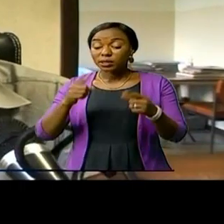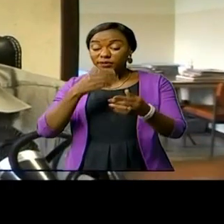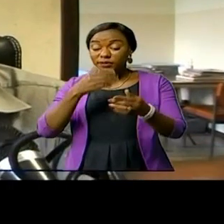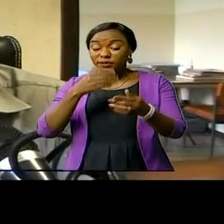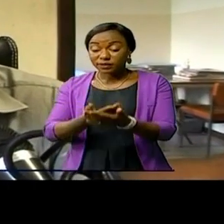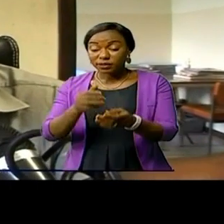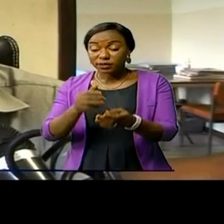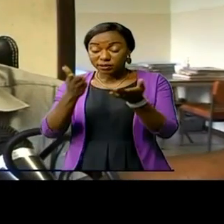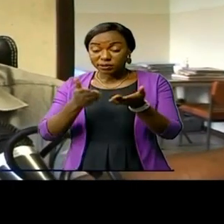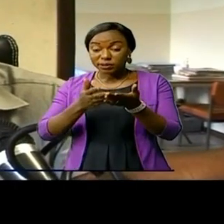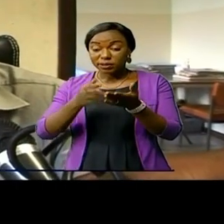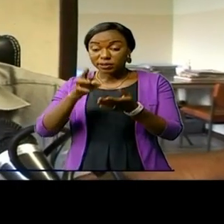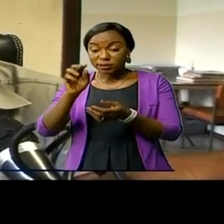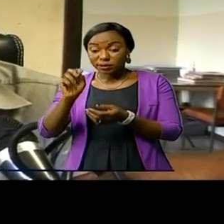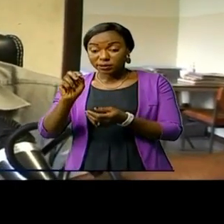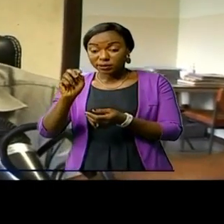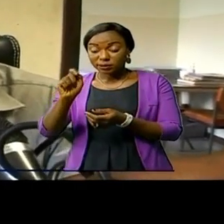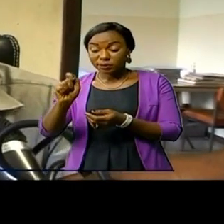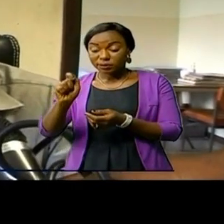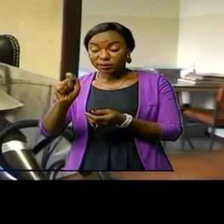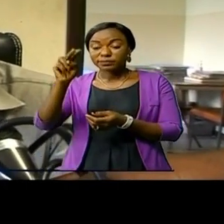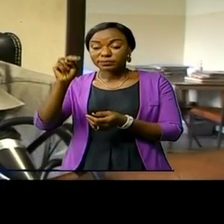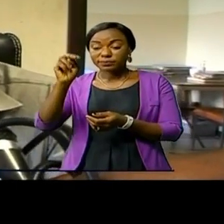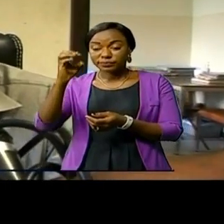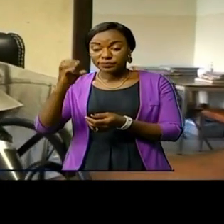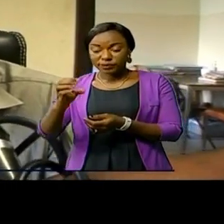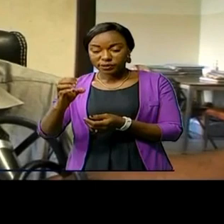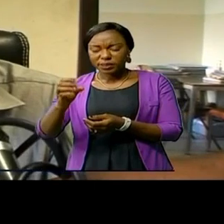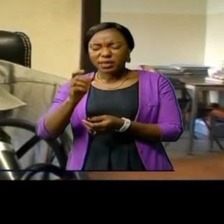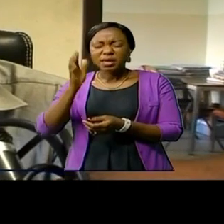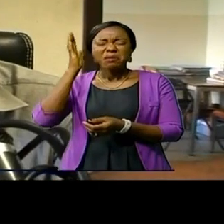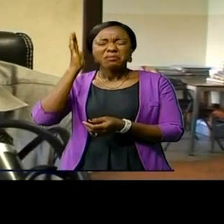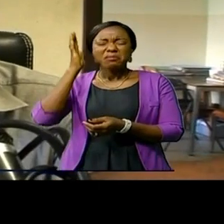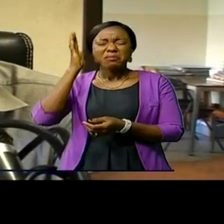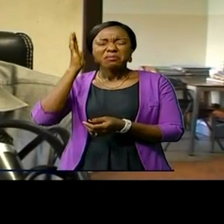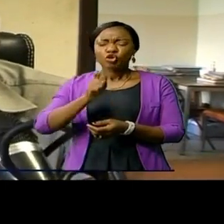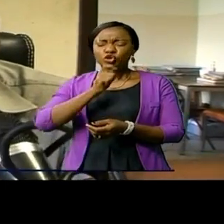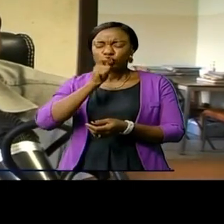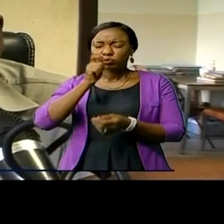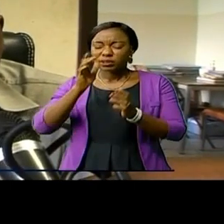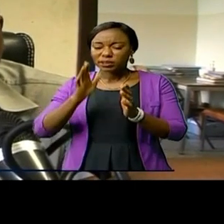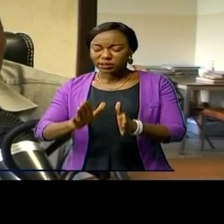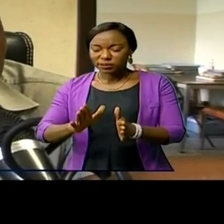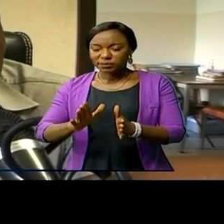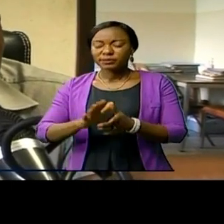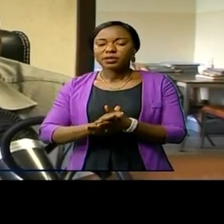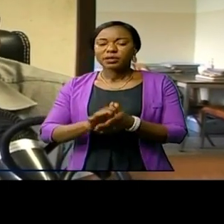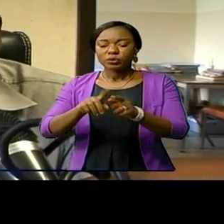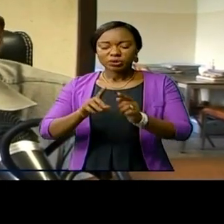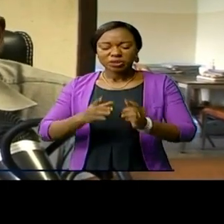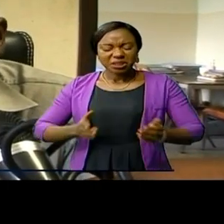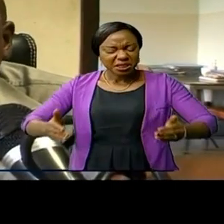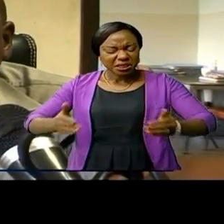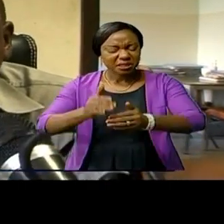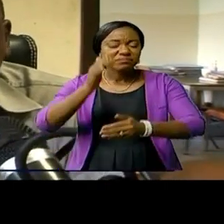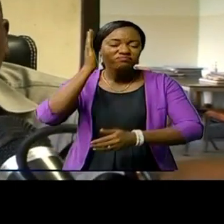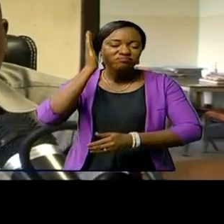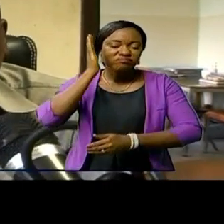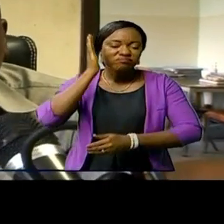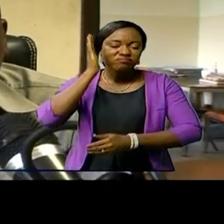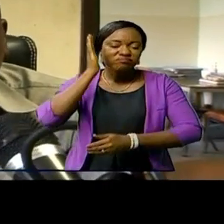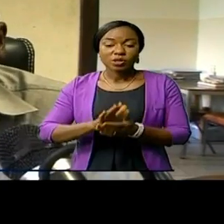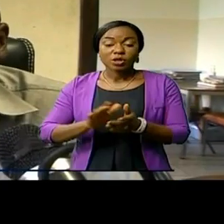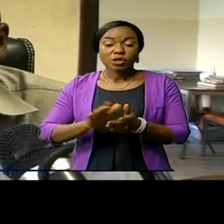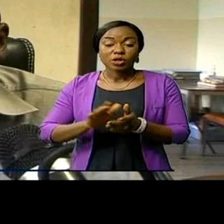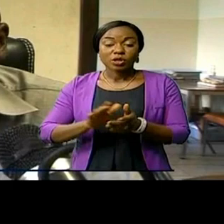et c'était un bon présentateur du journal et également un bon encadreur. Quand je